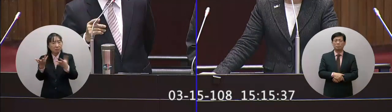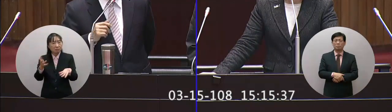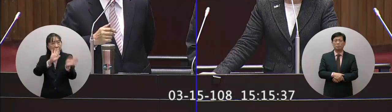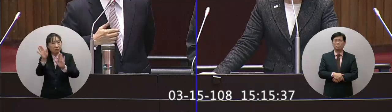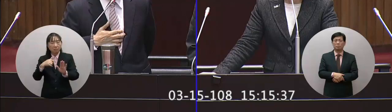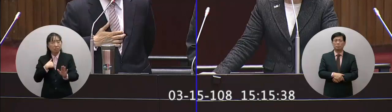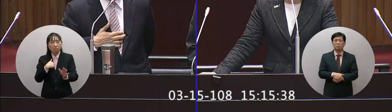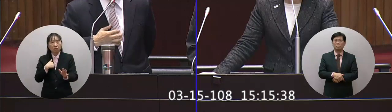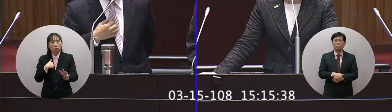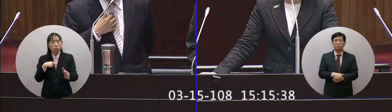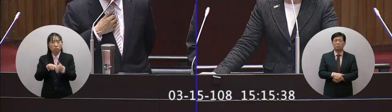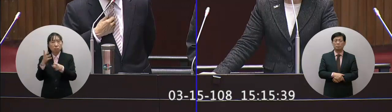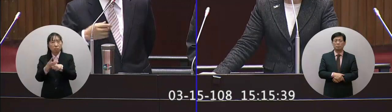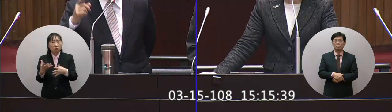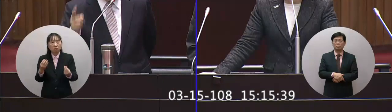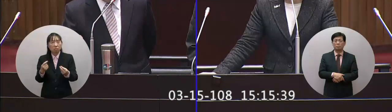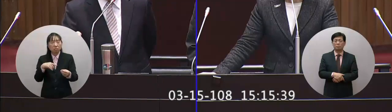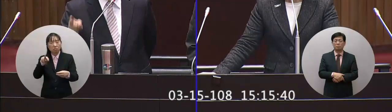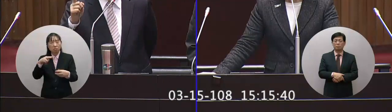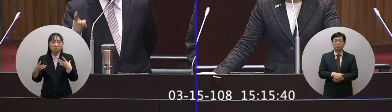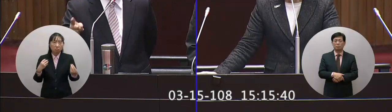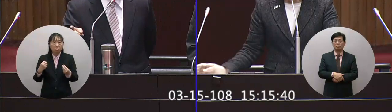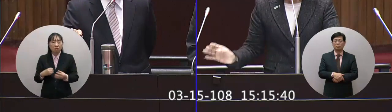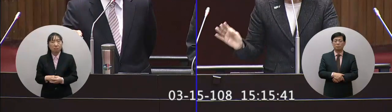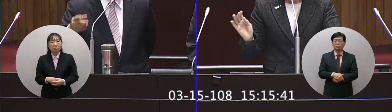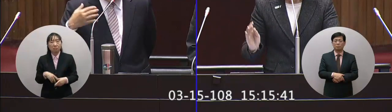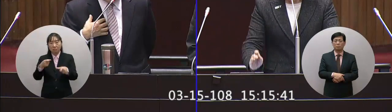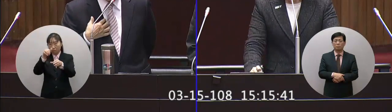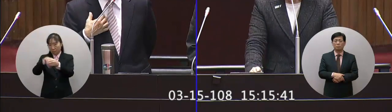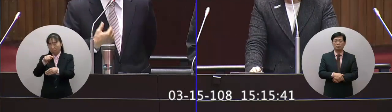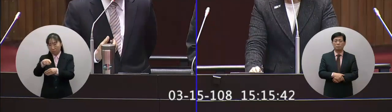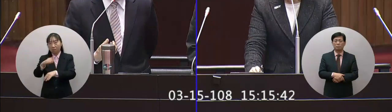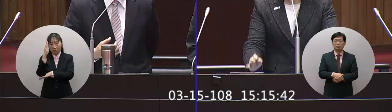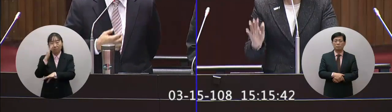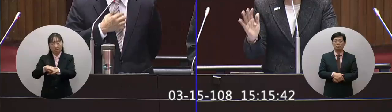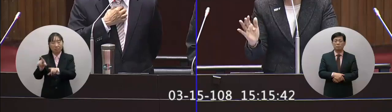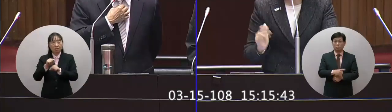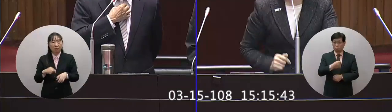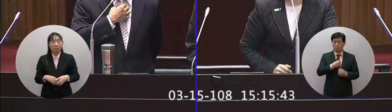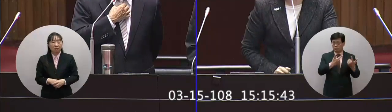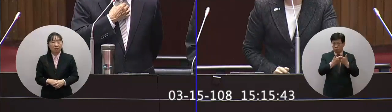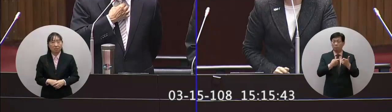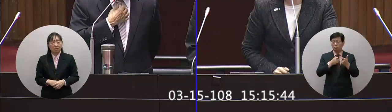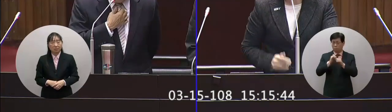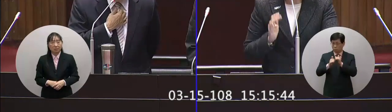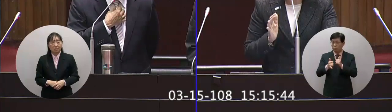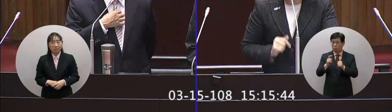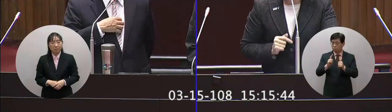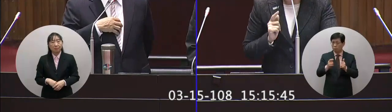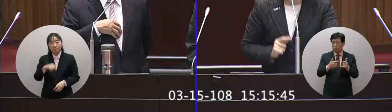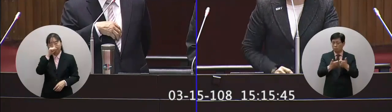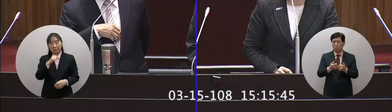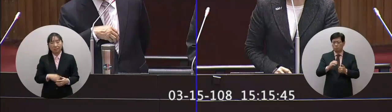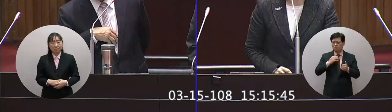子我不是那麼專業很了解不過公投的結果政府一定要遵照你要回應所有的人民嘛